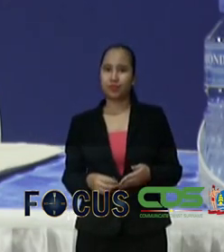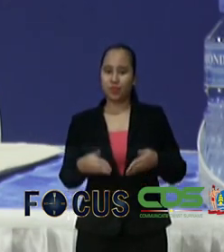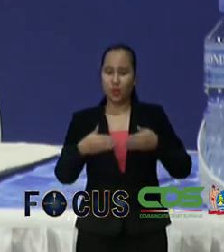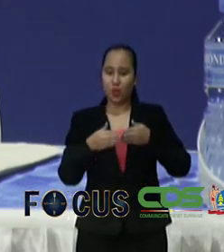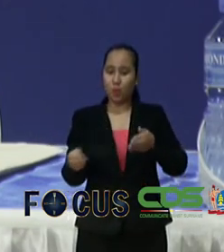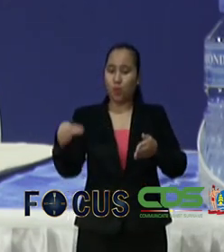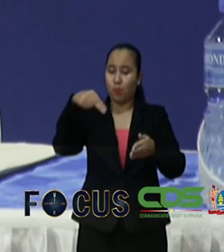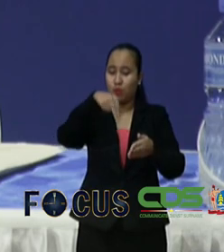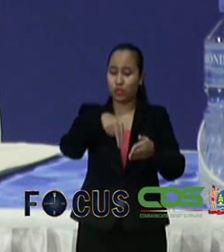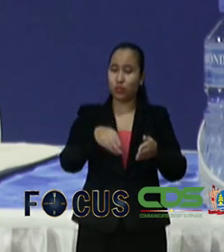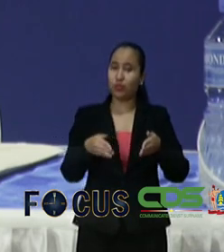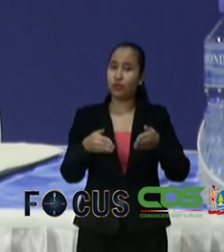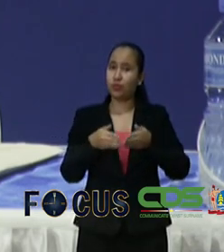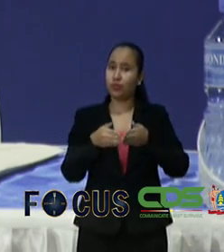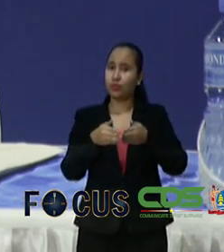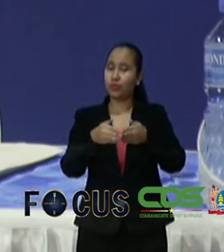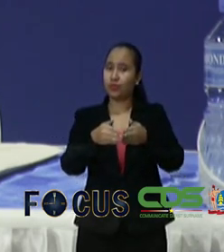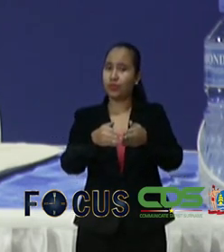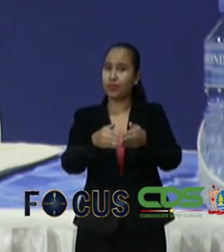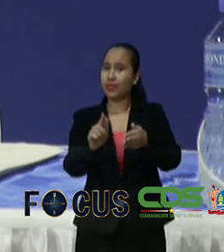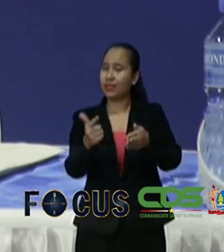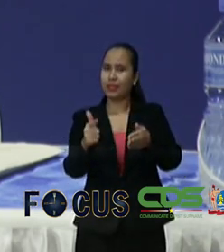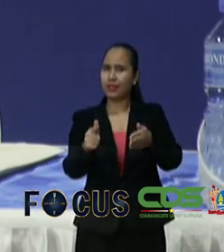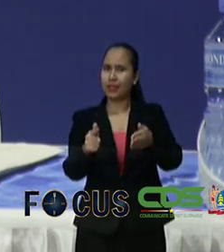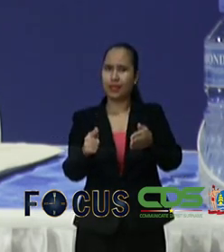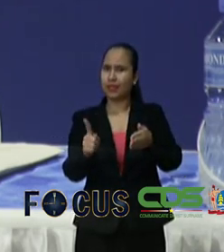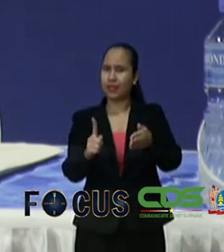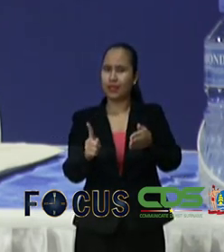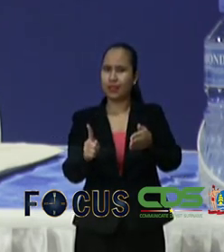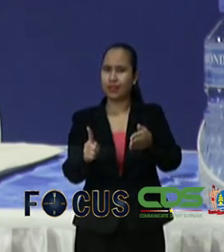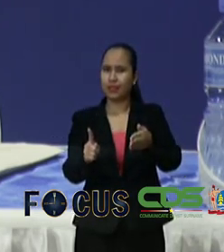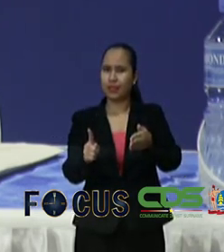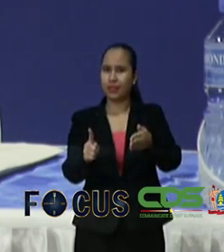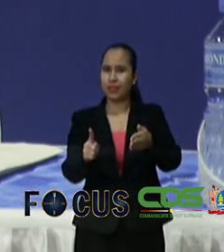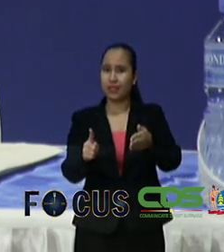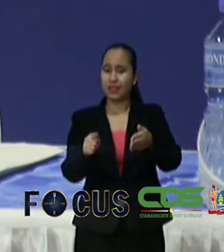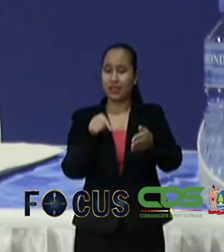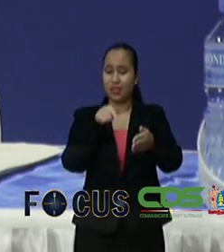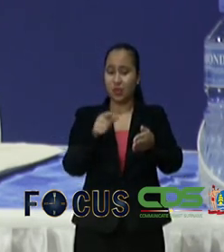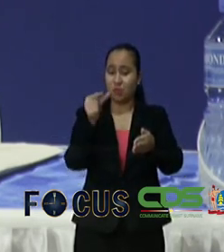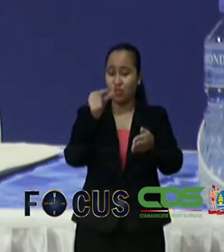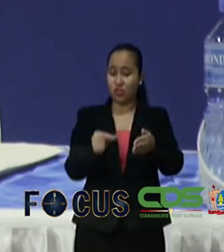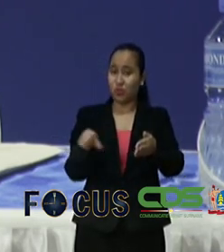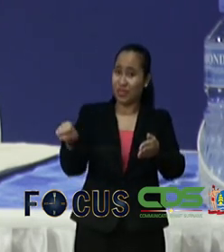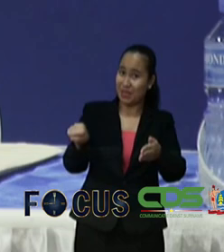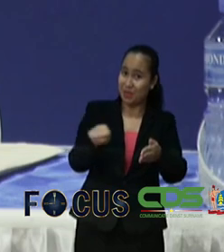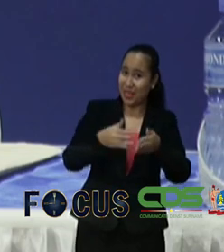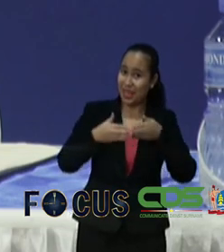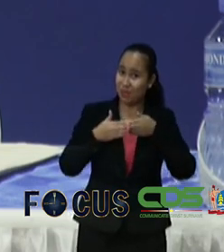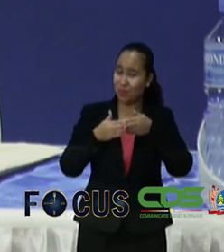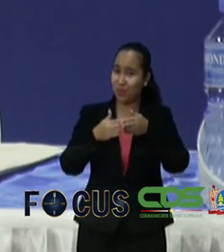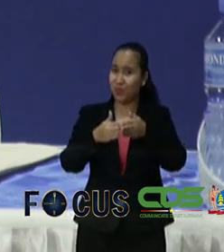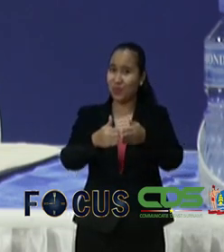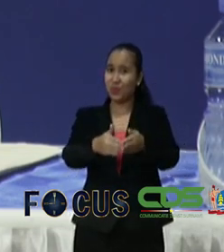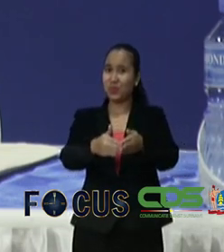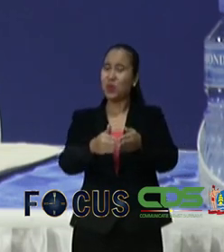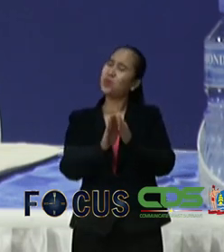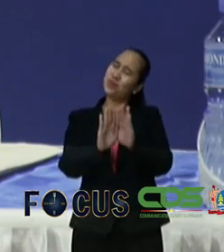persoon die oversteekt en wij zeggen nee de passagier moet beschermd worden daarvoor zijn wij er als